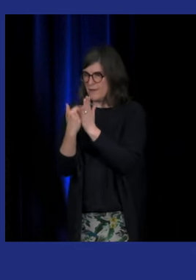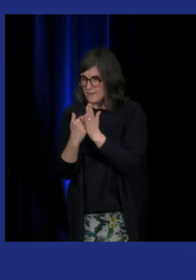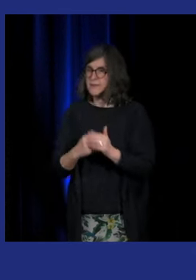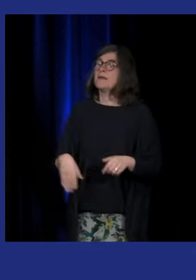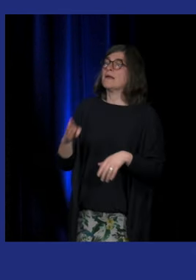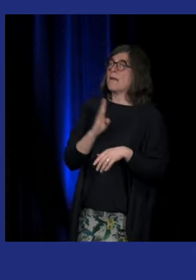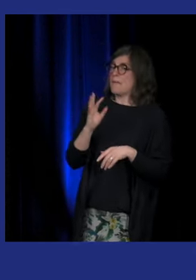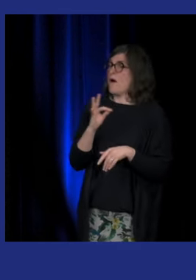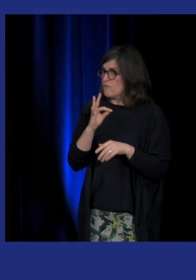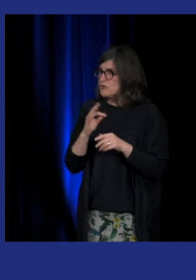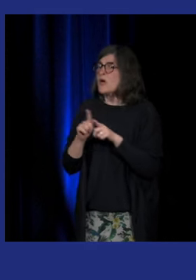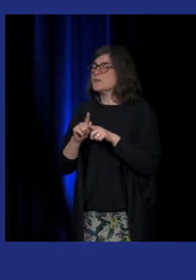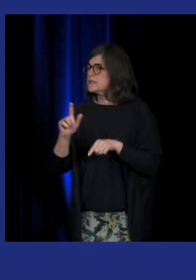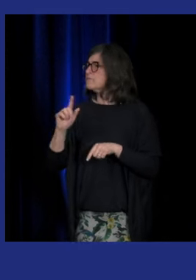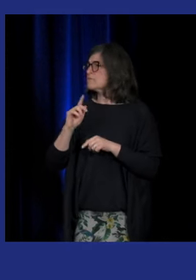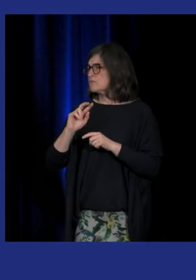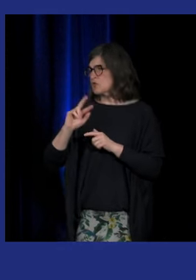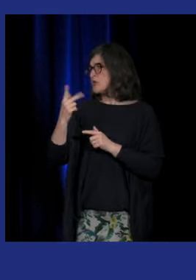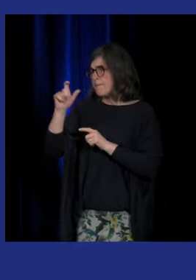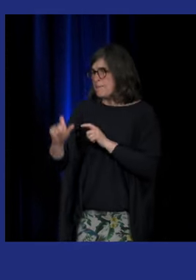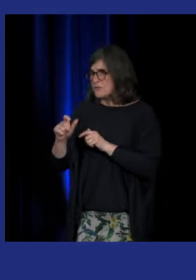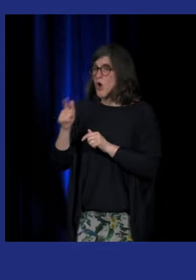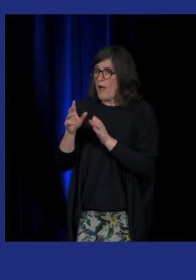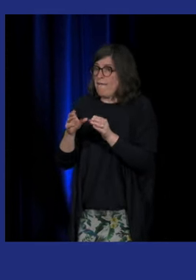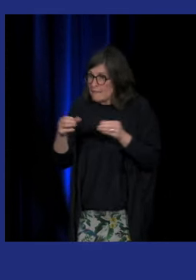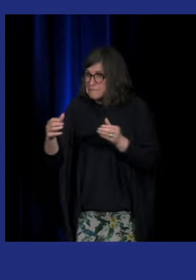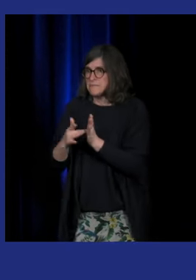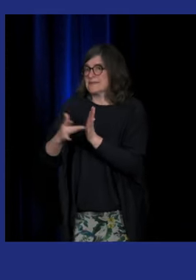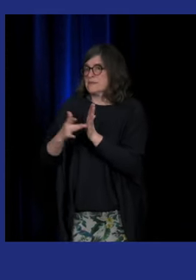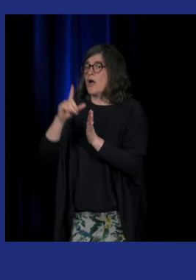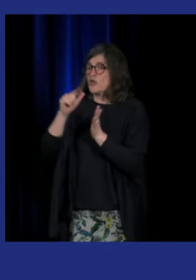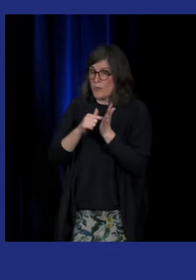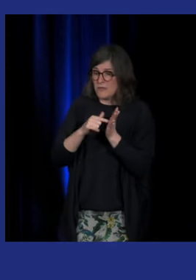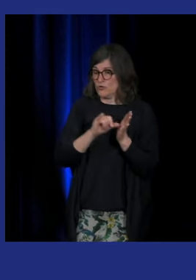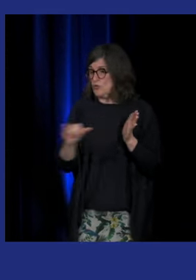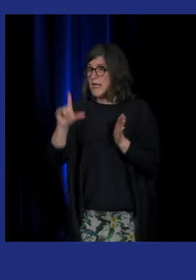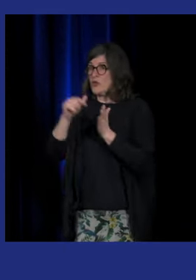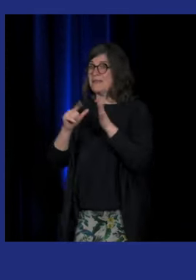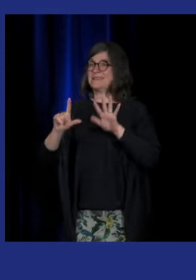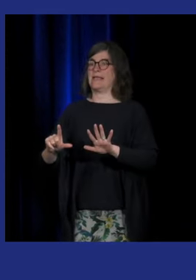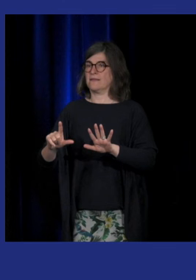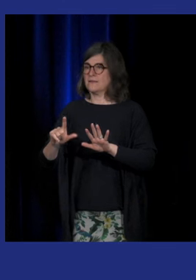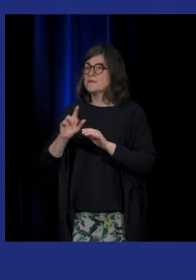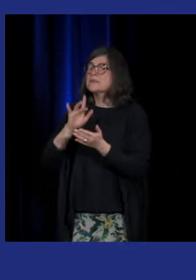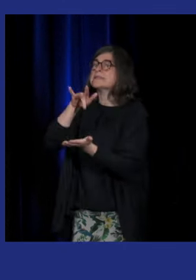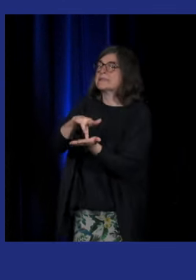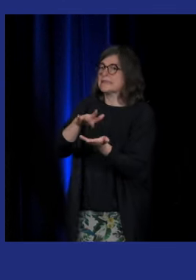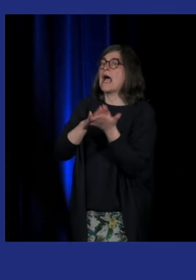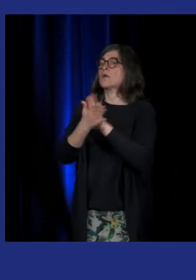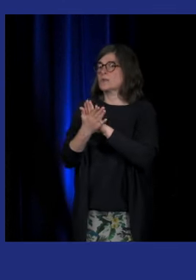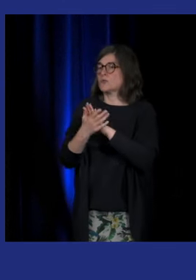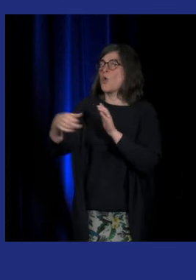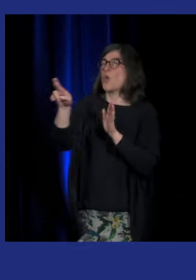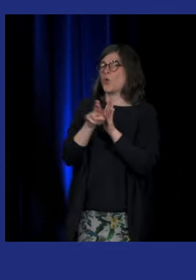Fougère et Ruth Kitchin ils ont fait un nouveau catalogue des 2000 à 2017 qui est publié sur le site de l'association Retour d